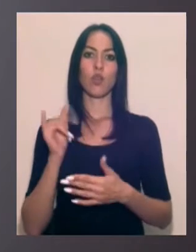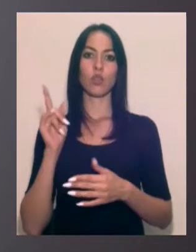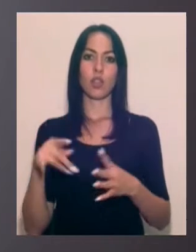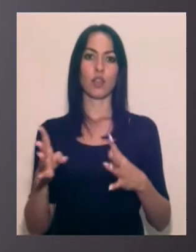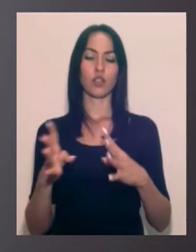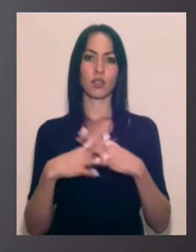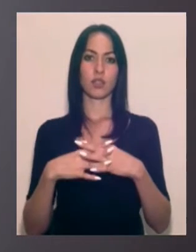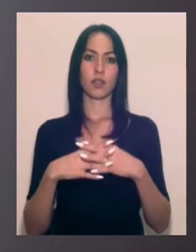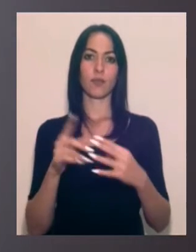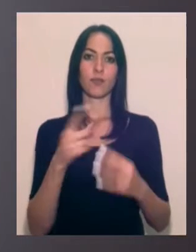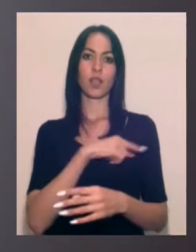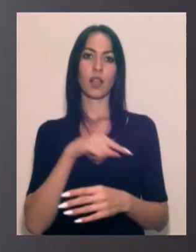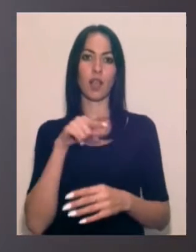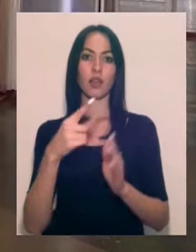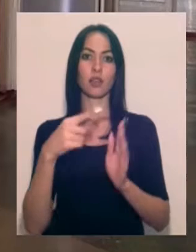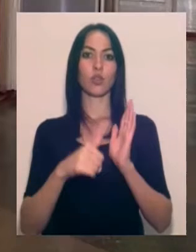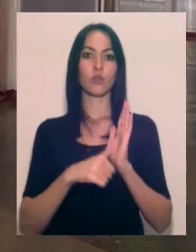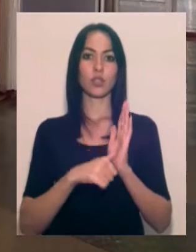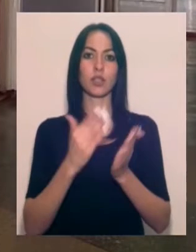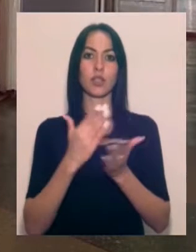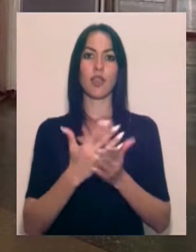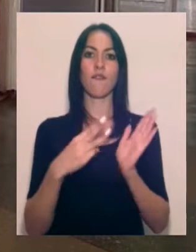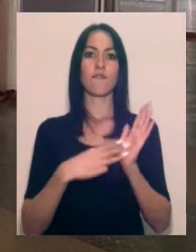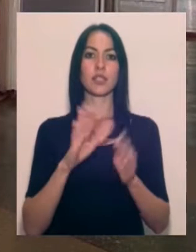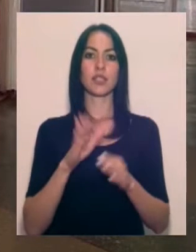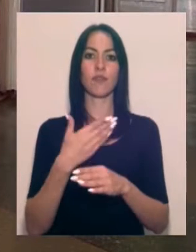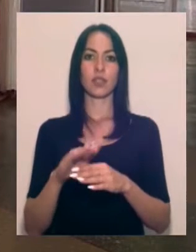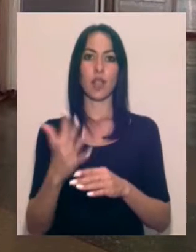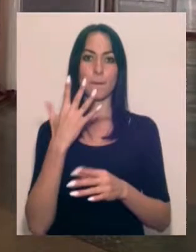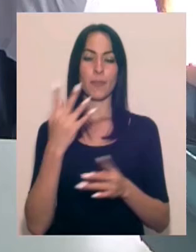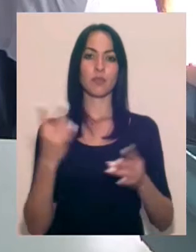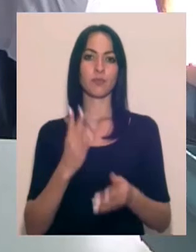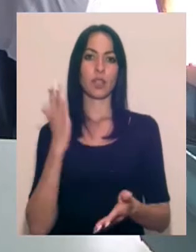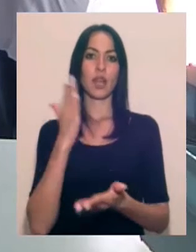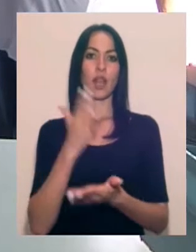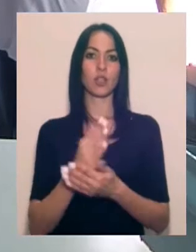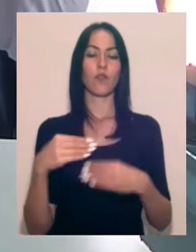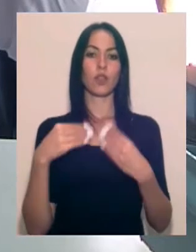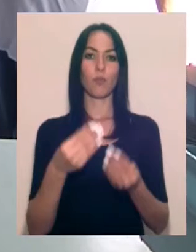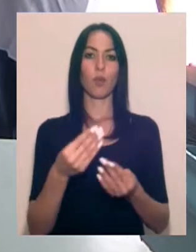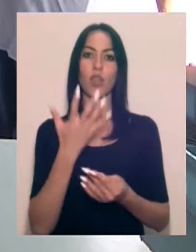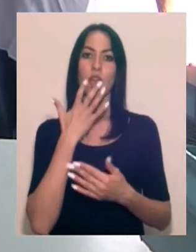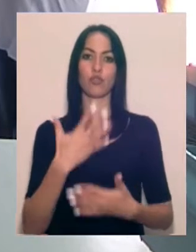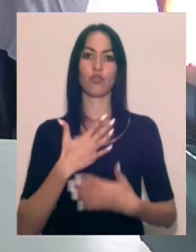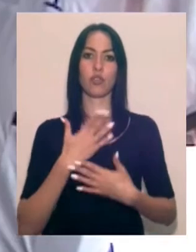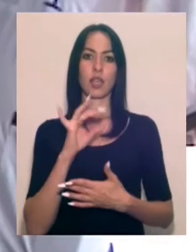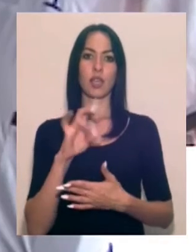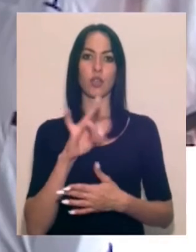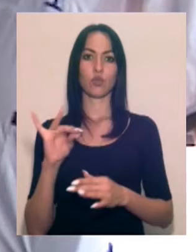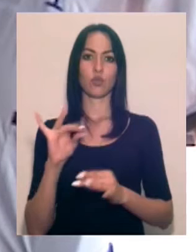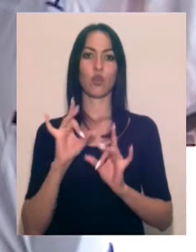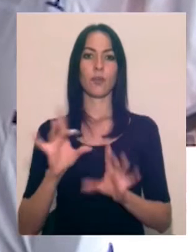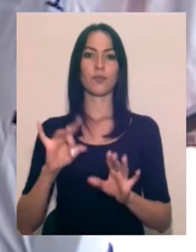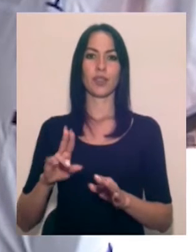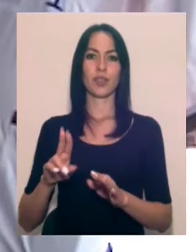Лікарня у Любощівці має вісім відділень. П'ять з них потребують централізованої подачі кисню, розповідає виконувач оповістків директора Дмитро Фомін. Каже,